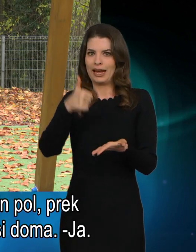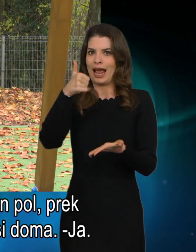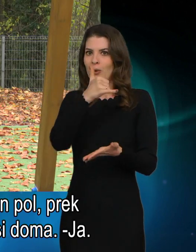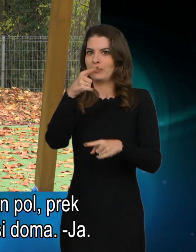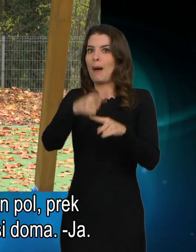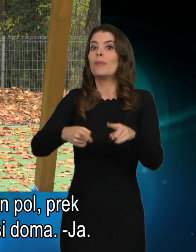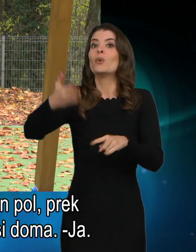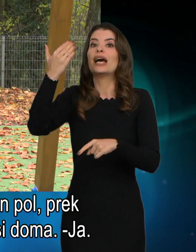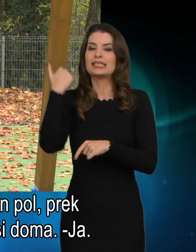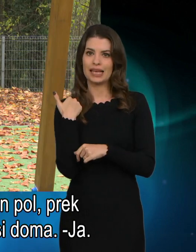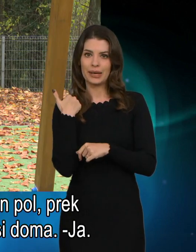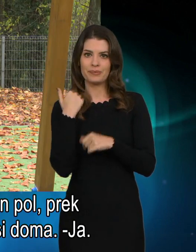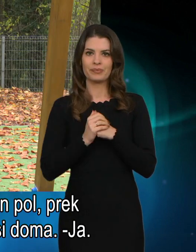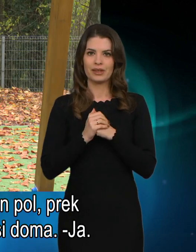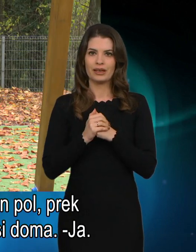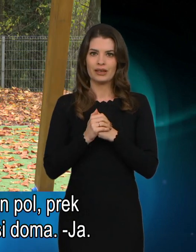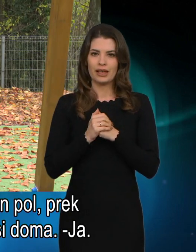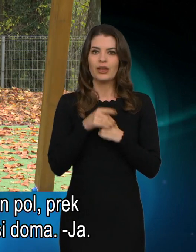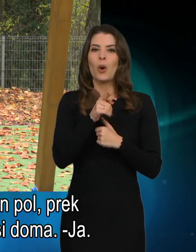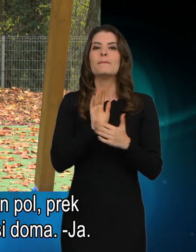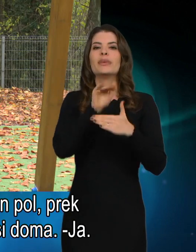nazaj, preko naše palčice.